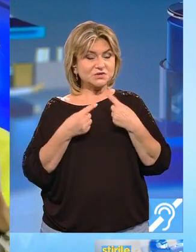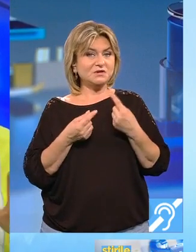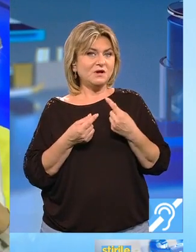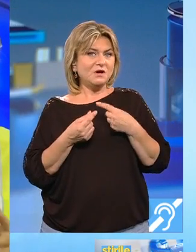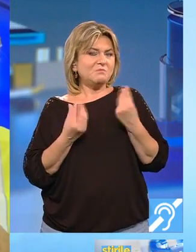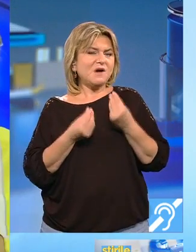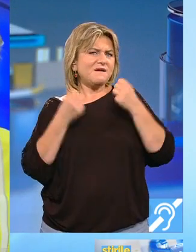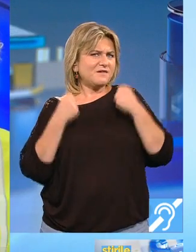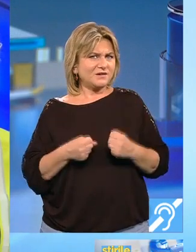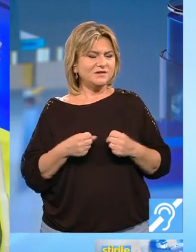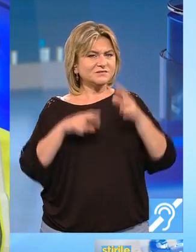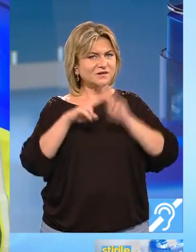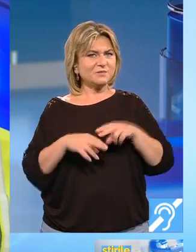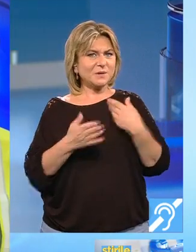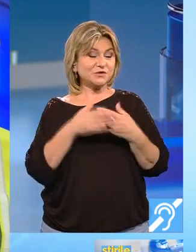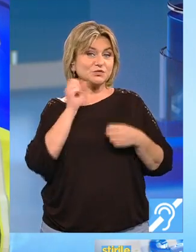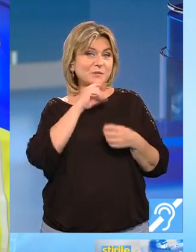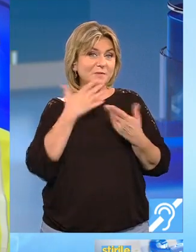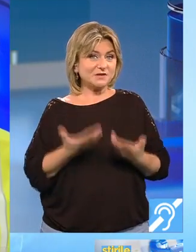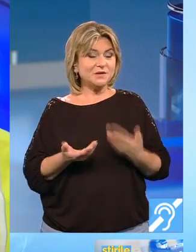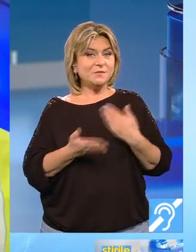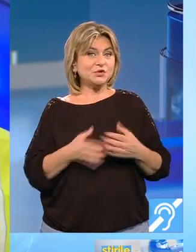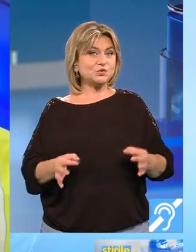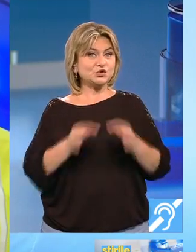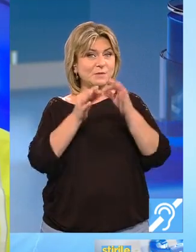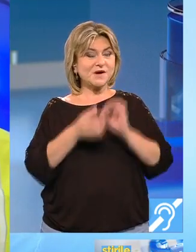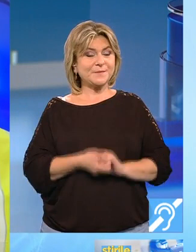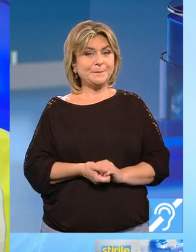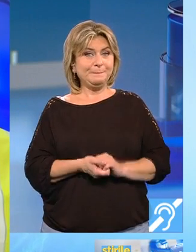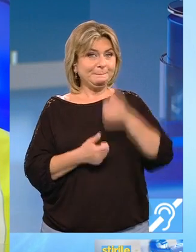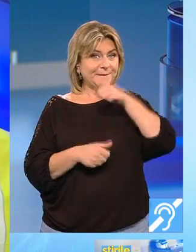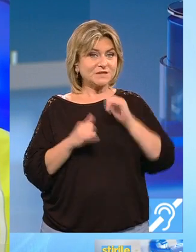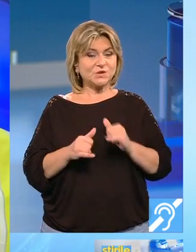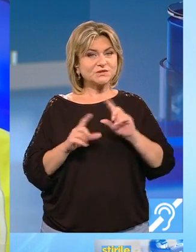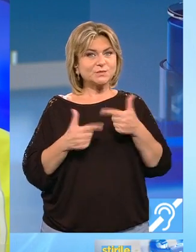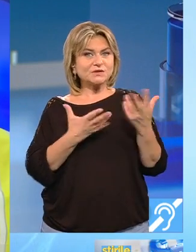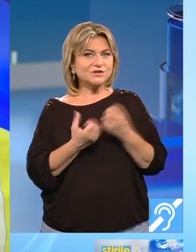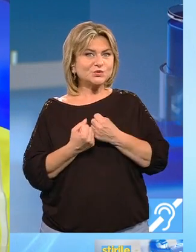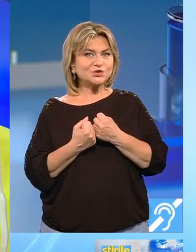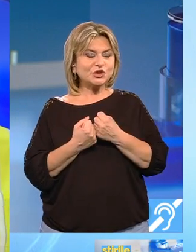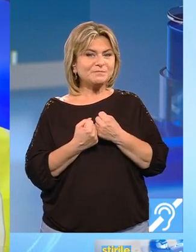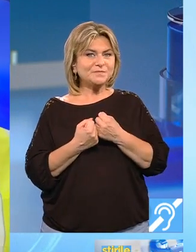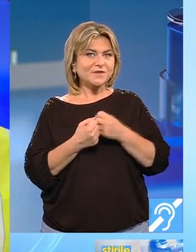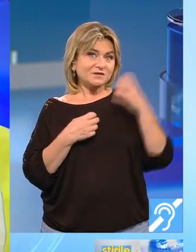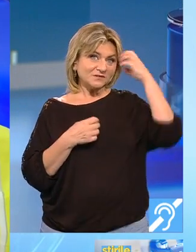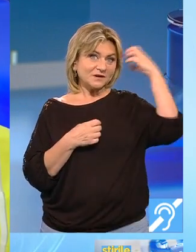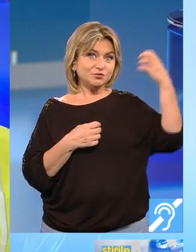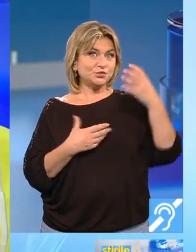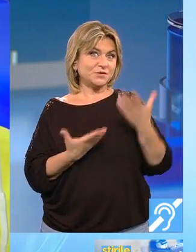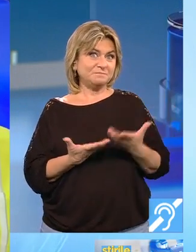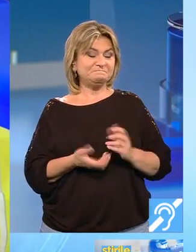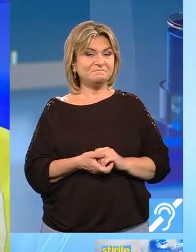stufoase, mai grele să rămână pentru după-amiază, pentru gemeni. Ziua de astăzi poate aduce înțelepciune